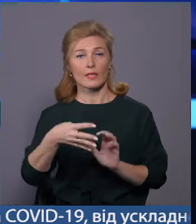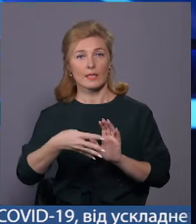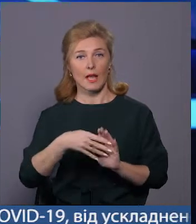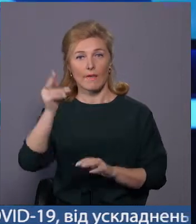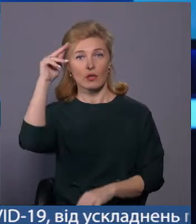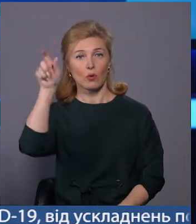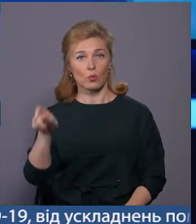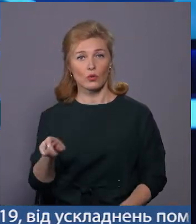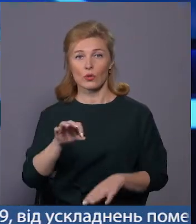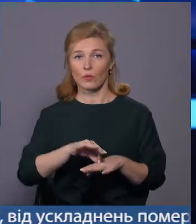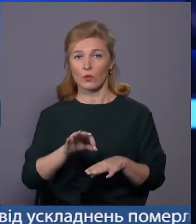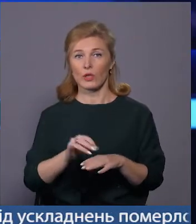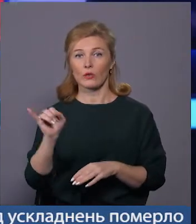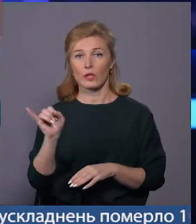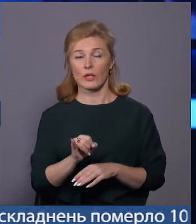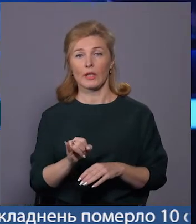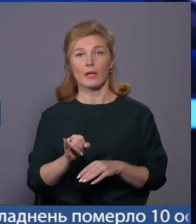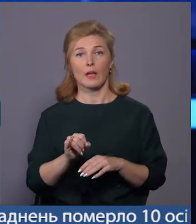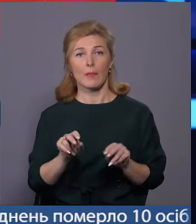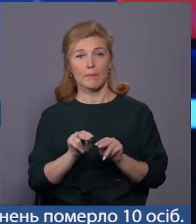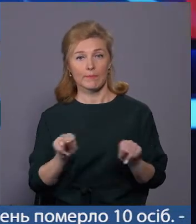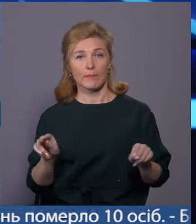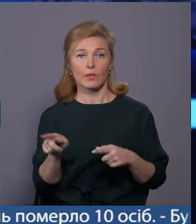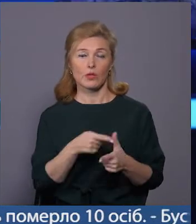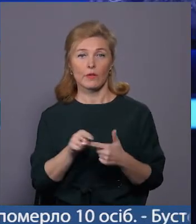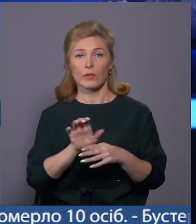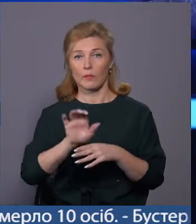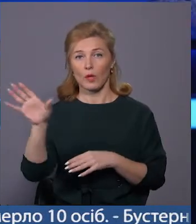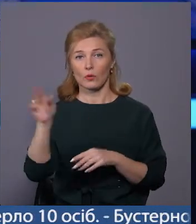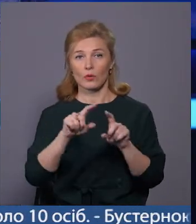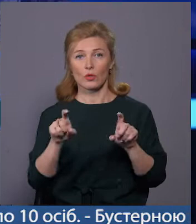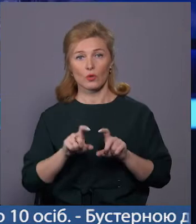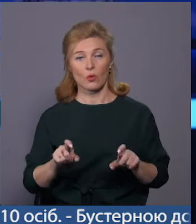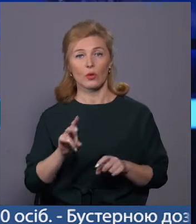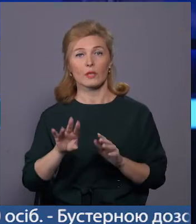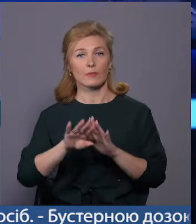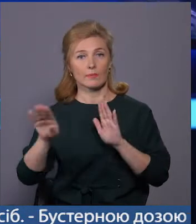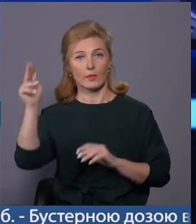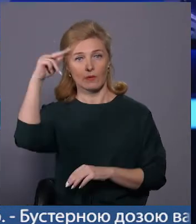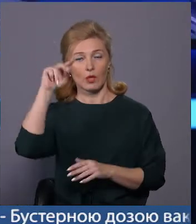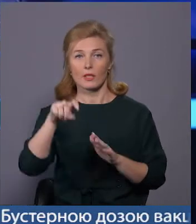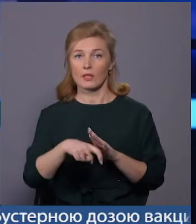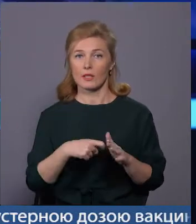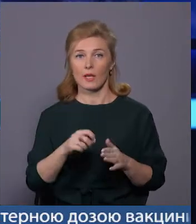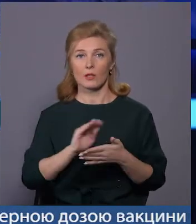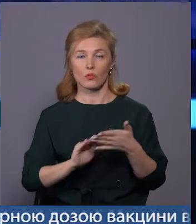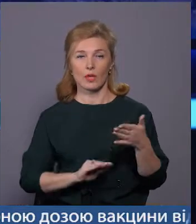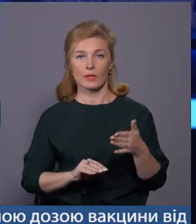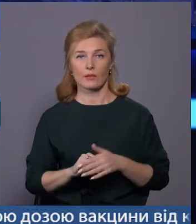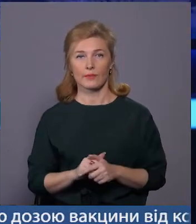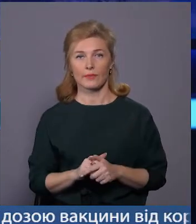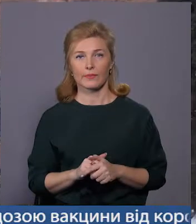учнів, хворіють і педагоги. Чи відправлять усі школи громади на дистанційне навчання, дізнавалась Ірина Аріон.